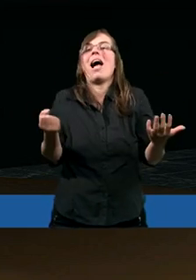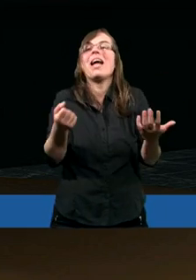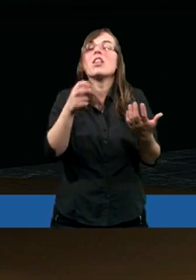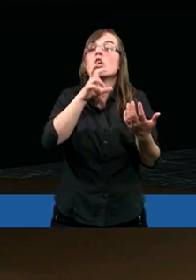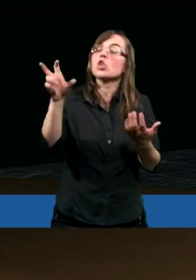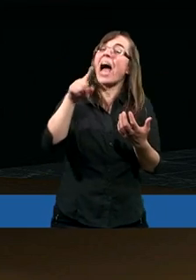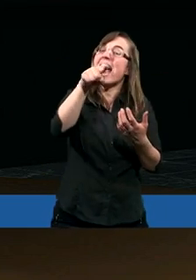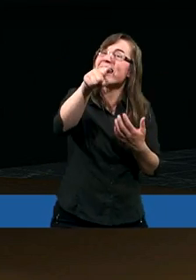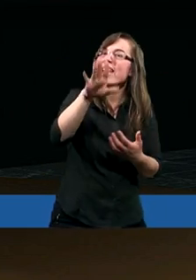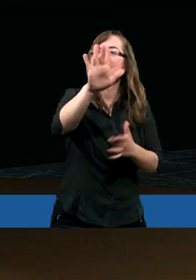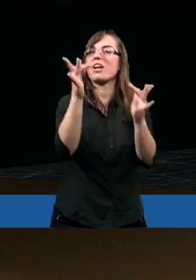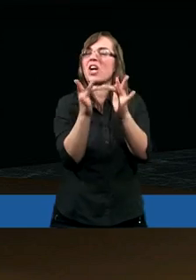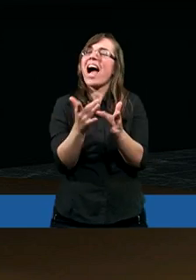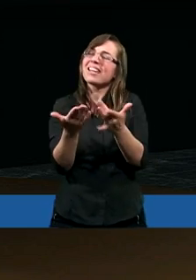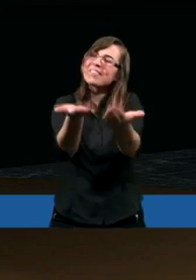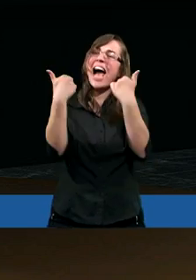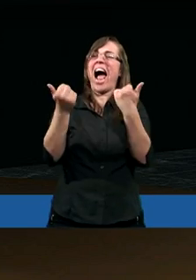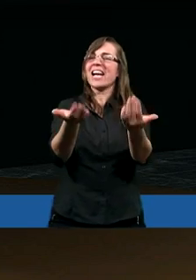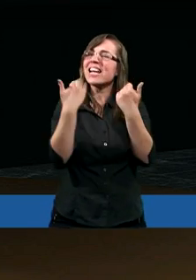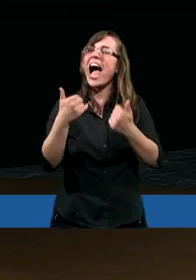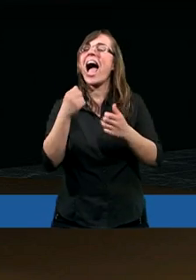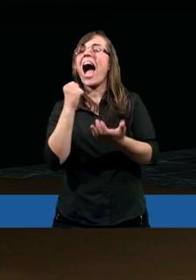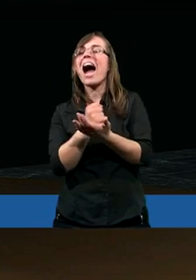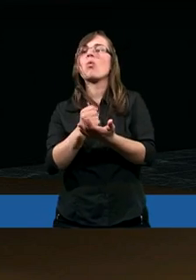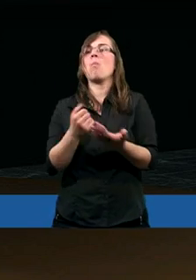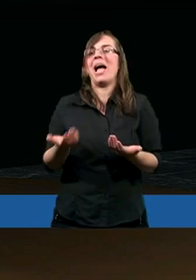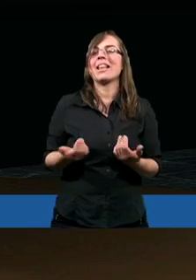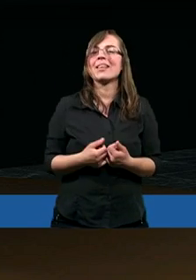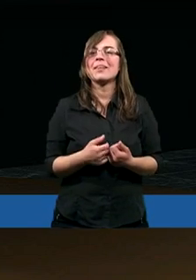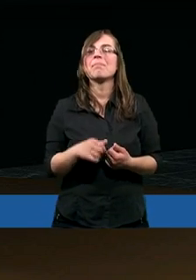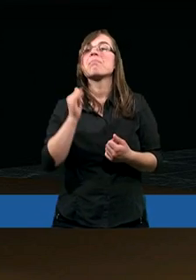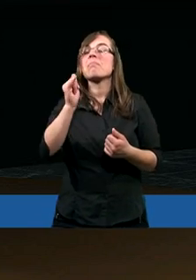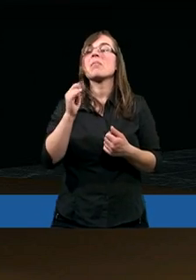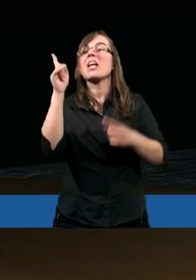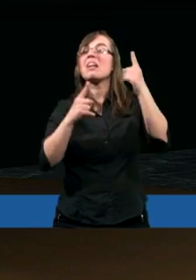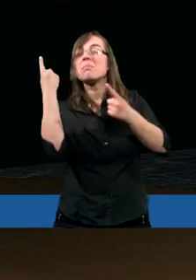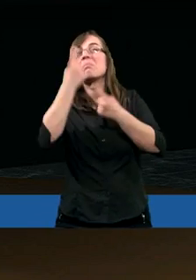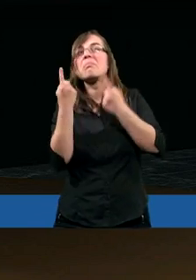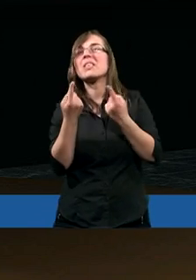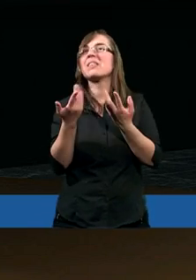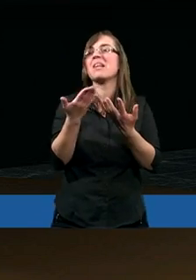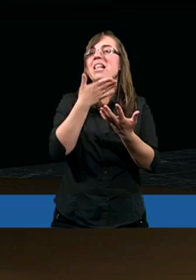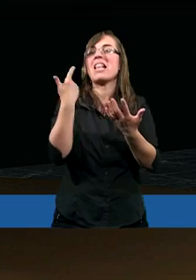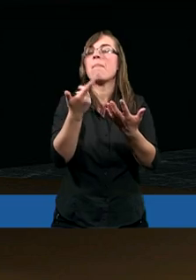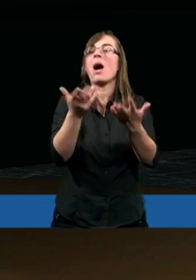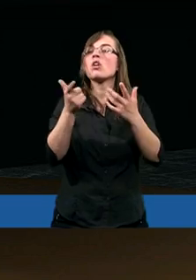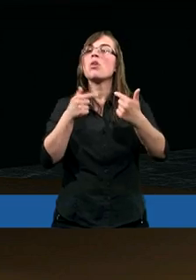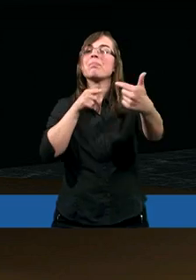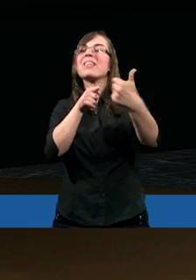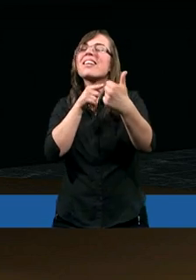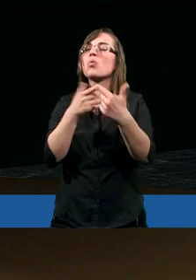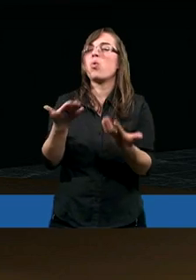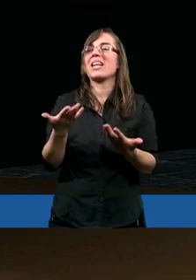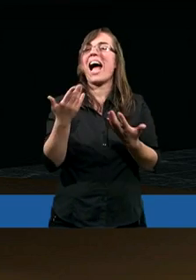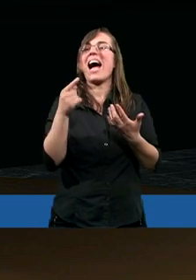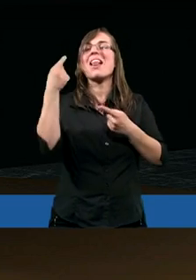masz rację. I wtedy też taki cichy głos sumienia się odzywa, ale poczekaj, nie rań innych. I to jest chyba ta walka